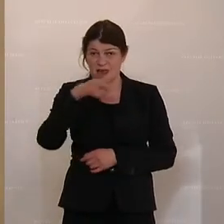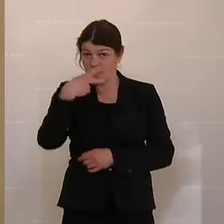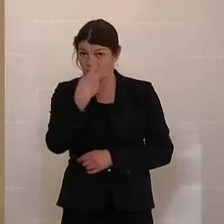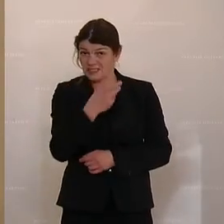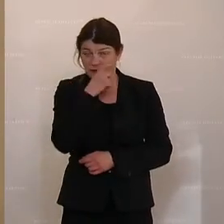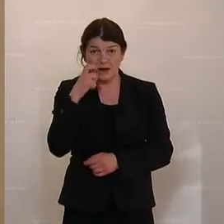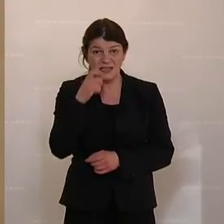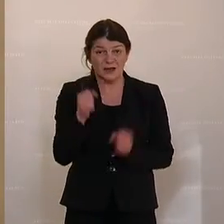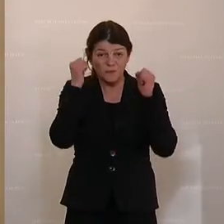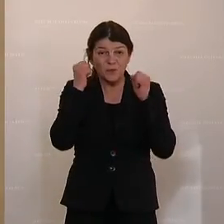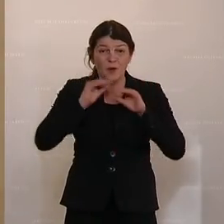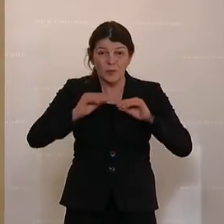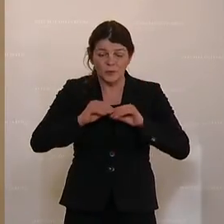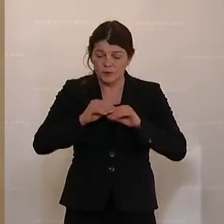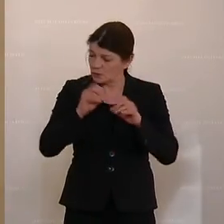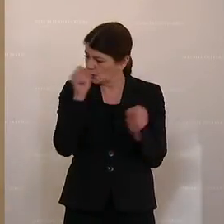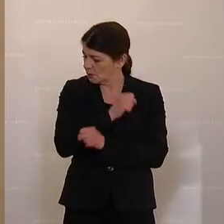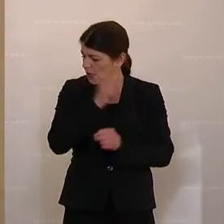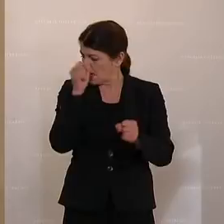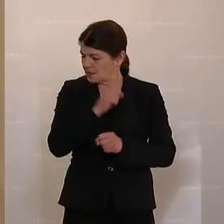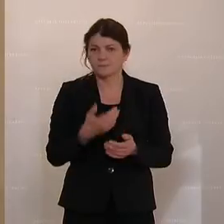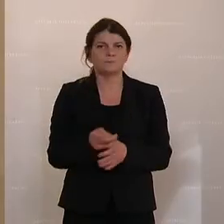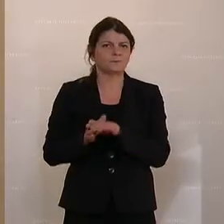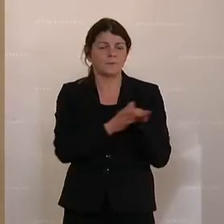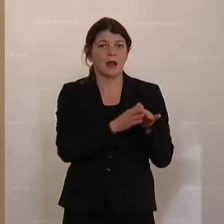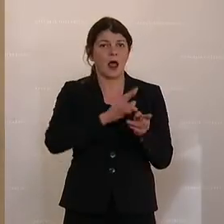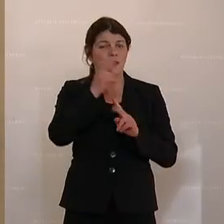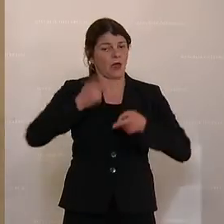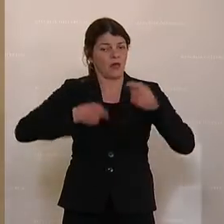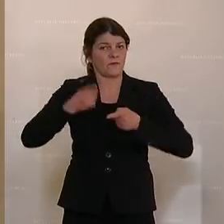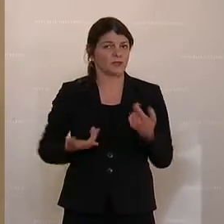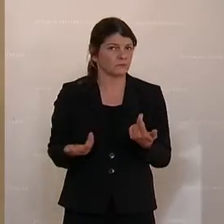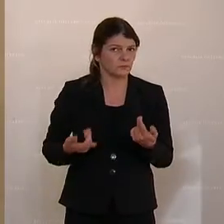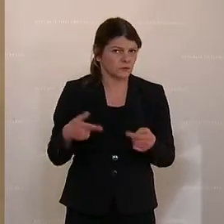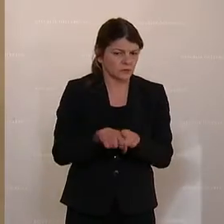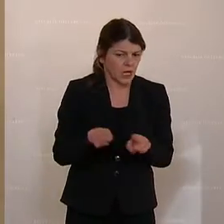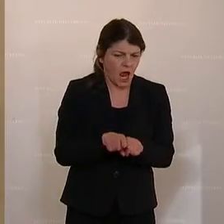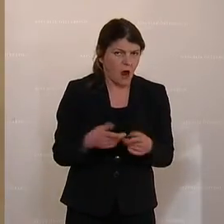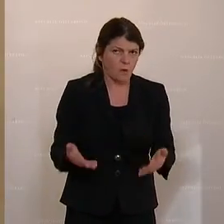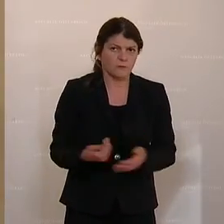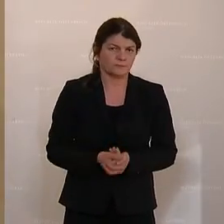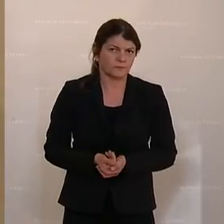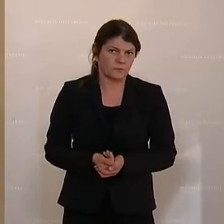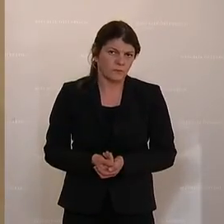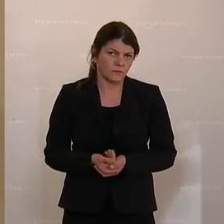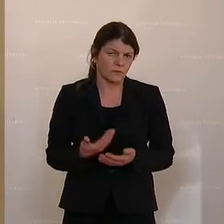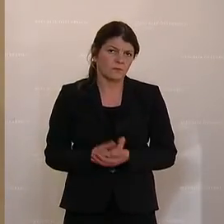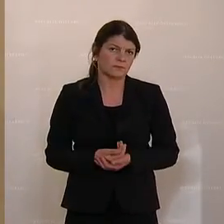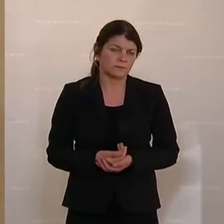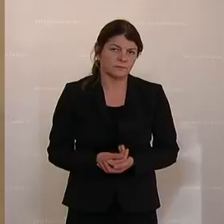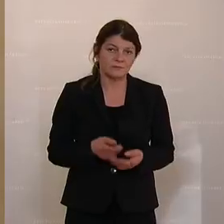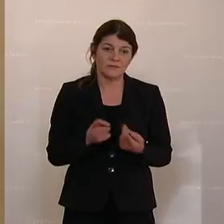Turnunterricht halte ich für einen absoluten Wahnsinn. Eine andere Anweisung war dann, und das ist eigentlich ein sehr